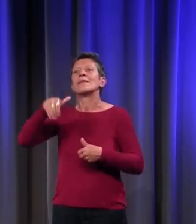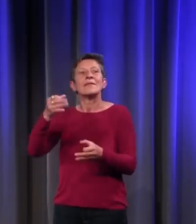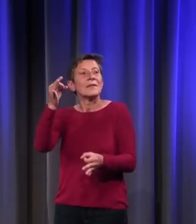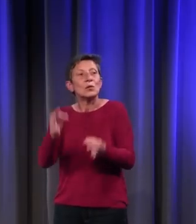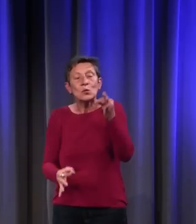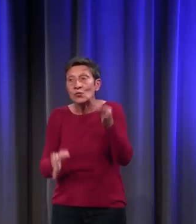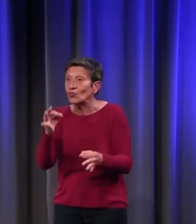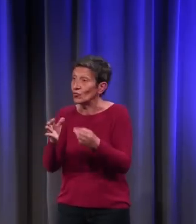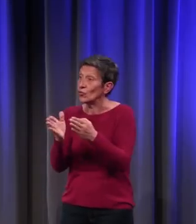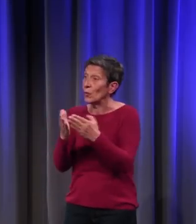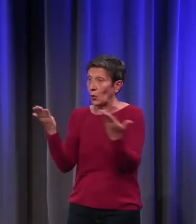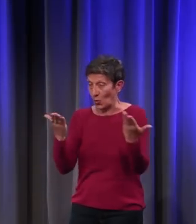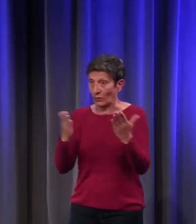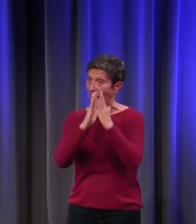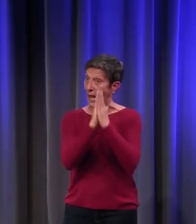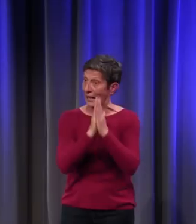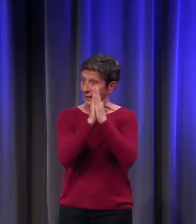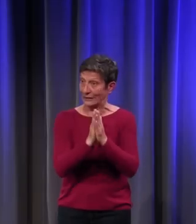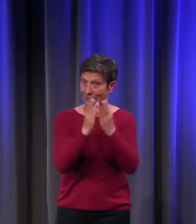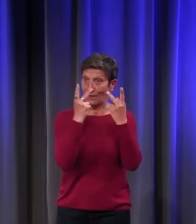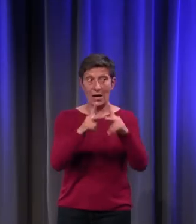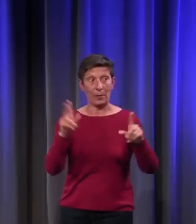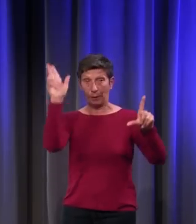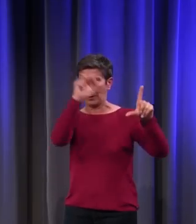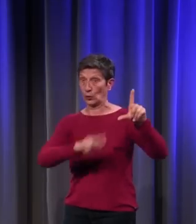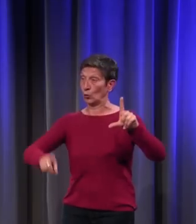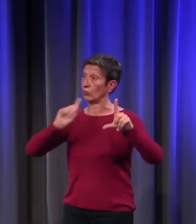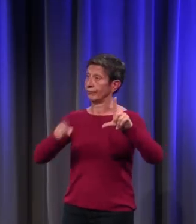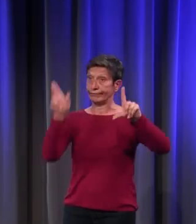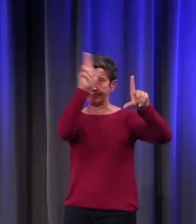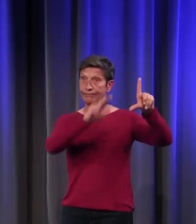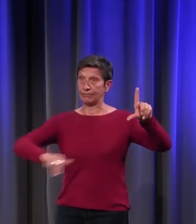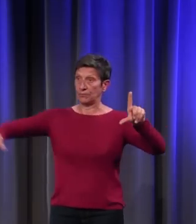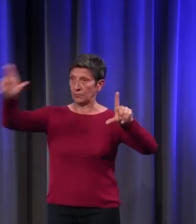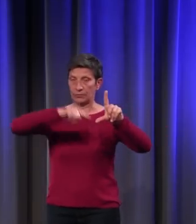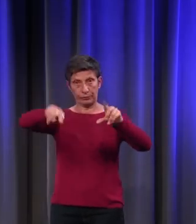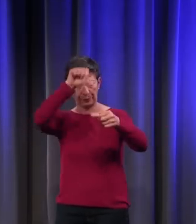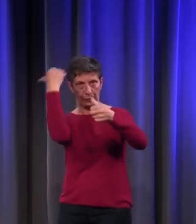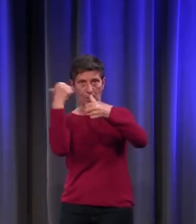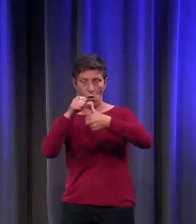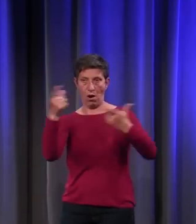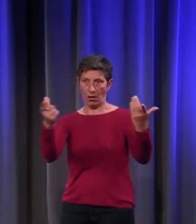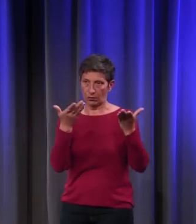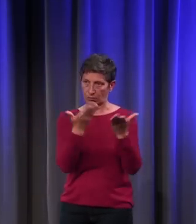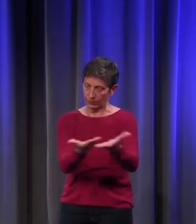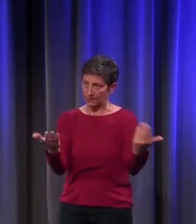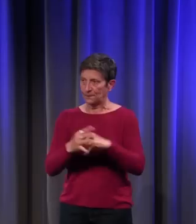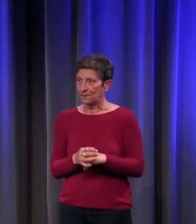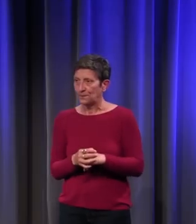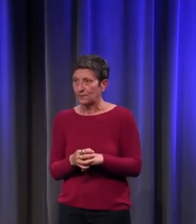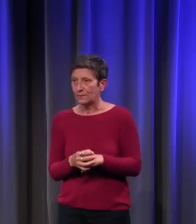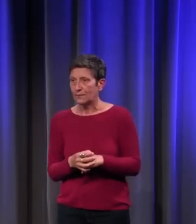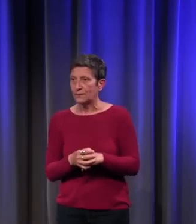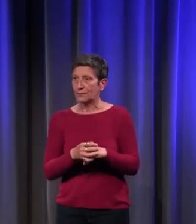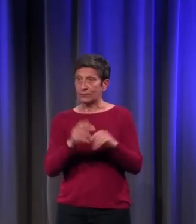à ce que dans l'église de la Trinité de Falaise, une grande peinture soit exécutée pour garder mémoire de l'événement. Et